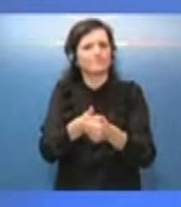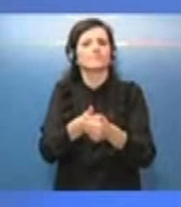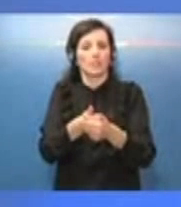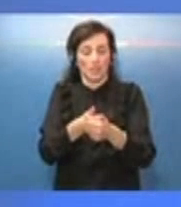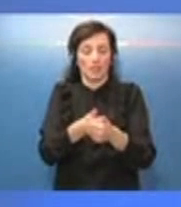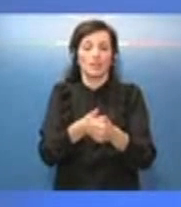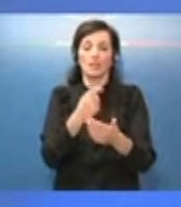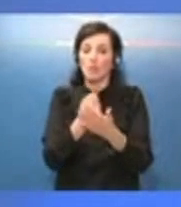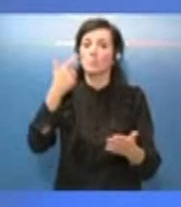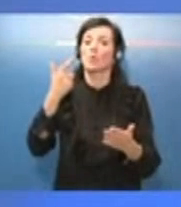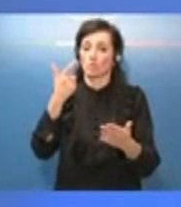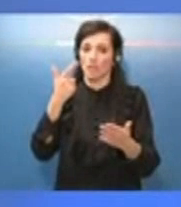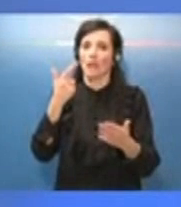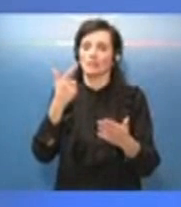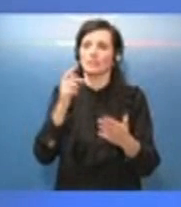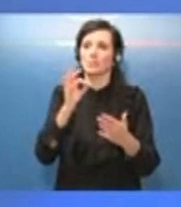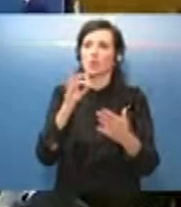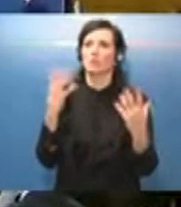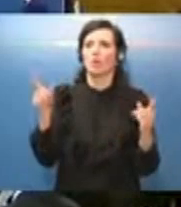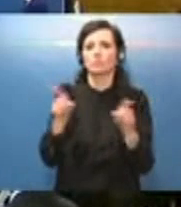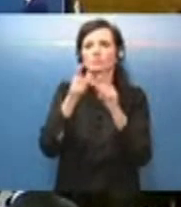tra i Paesi europei e del mondo.